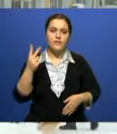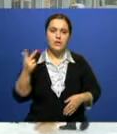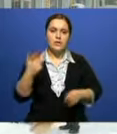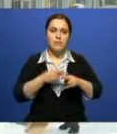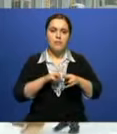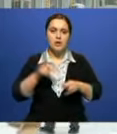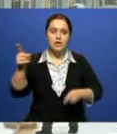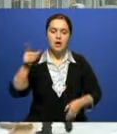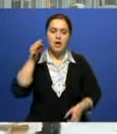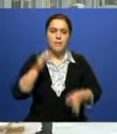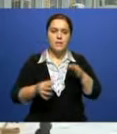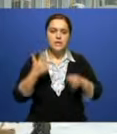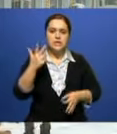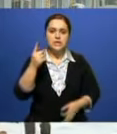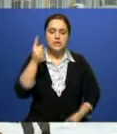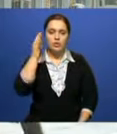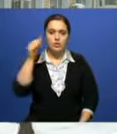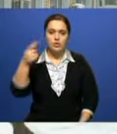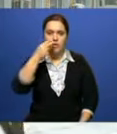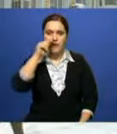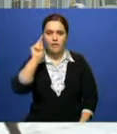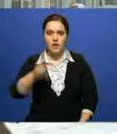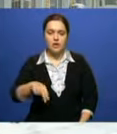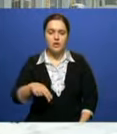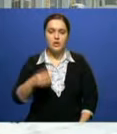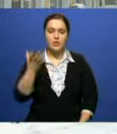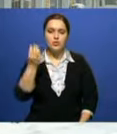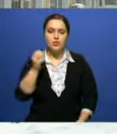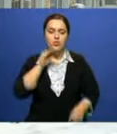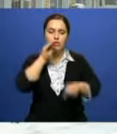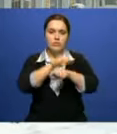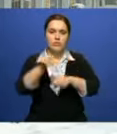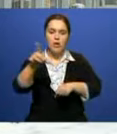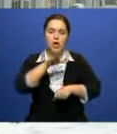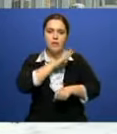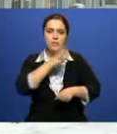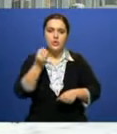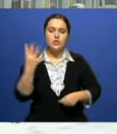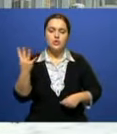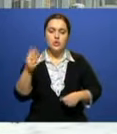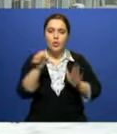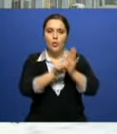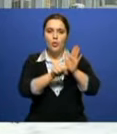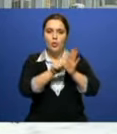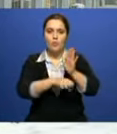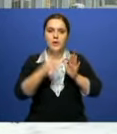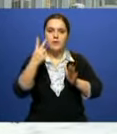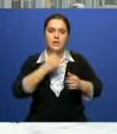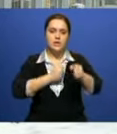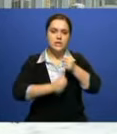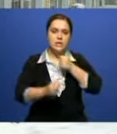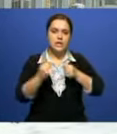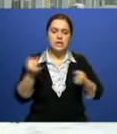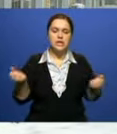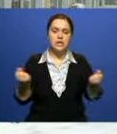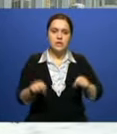признали вменяемым 31 год, и его обвиняют уже не только в этом ношумевшем преступлении, но еще в четырех убийствах, двух изнасилованиях и